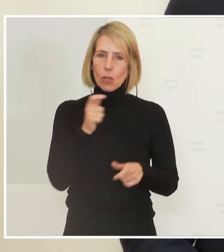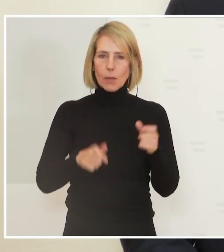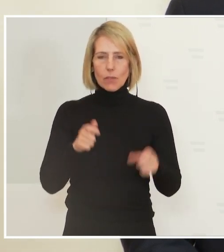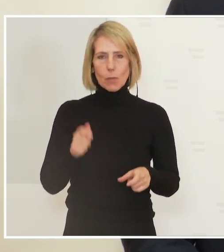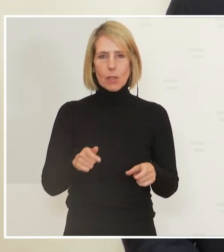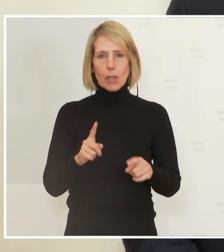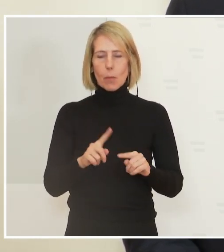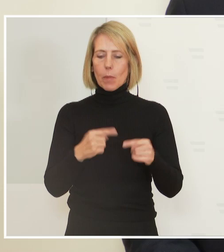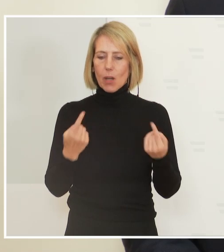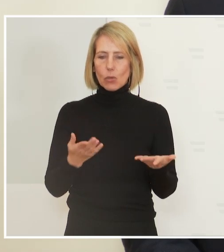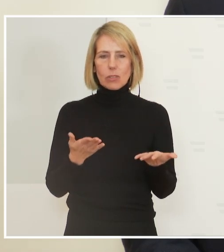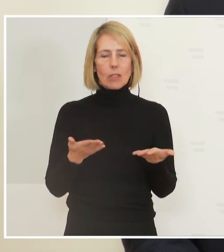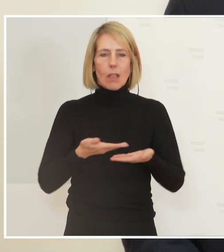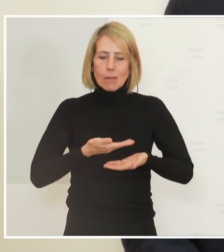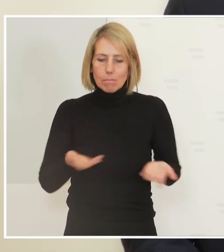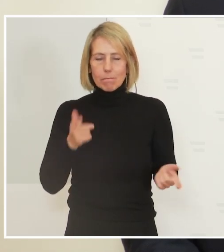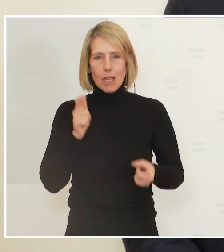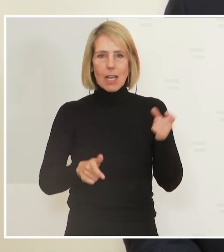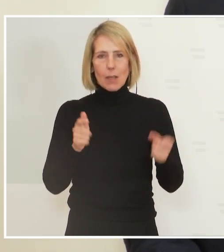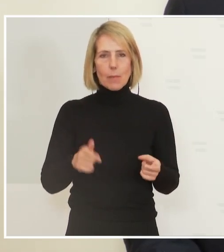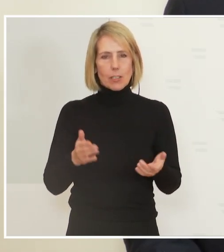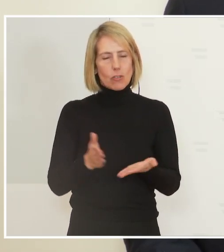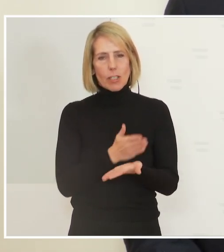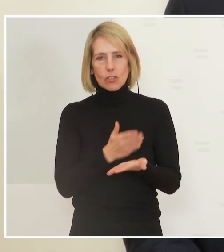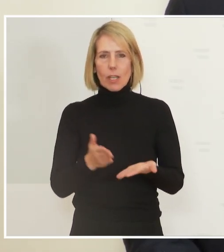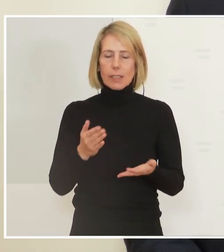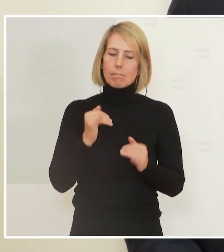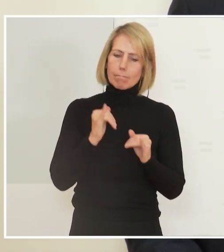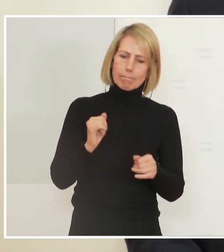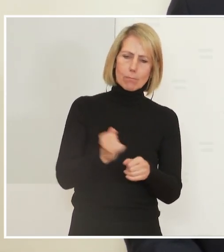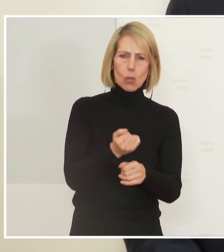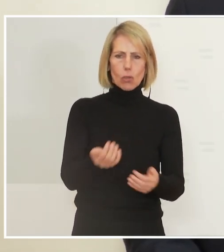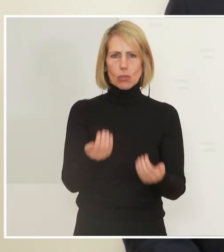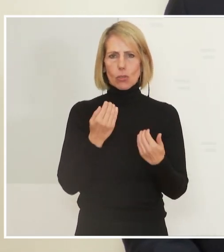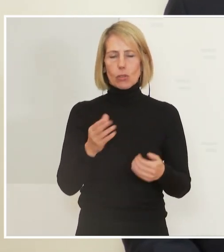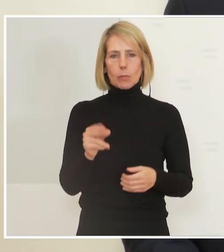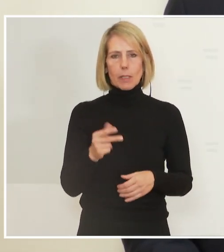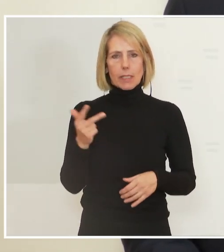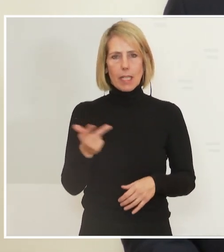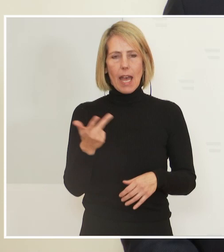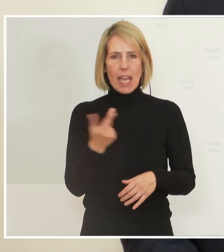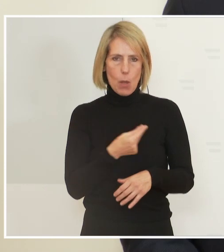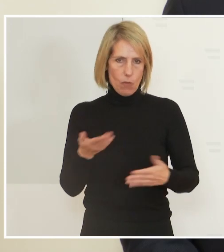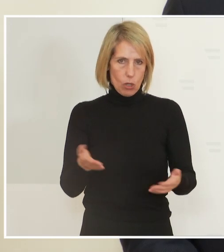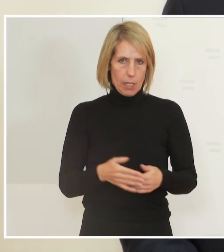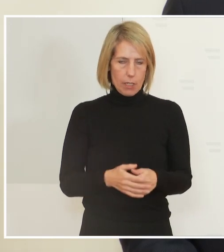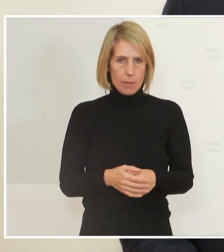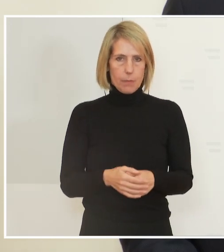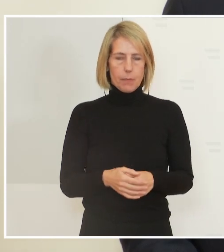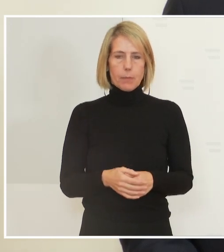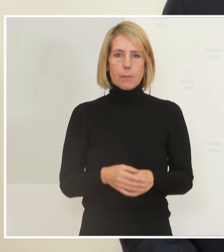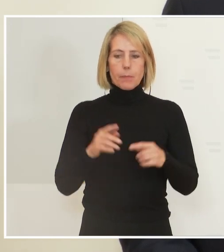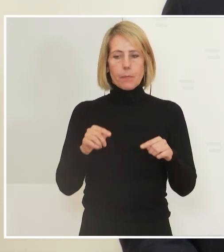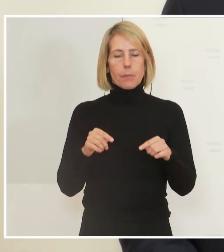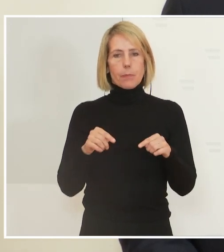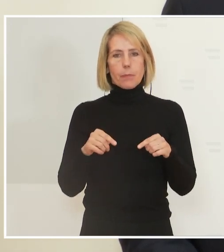bringen, in aller Freiheit sich dafür zu entschließen, dass sie sich schützen mit drei Impfungen. Letztlich sind es ja drei. Und da